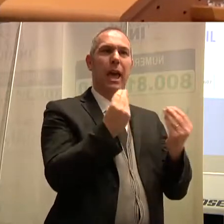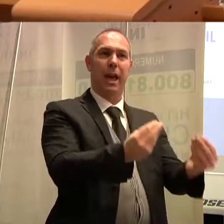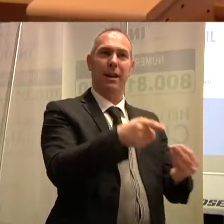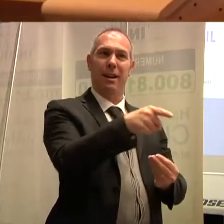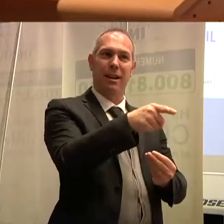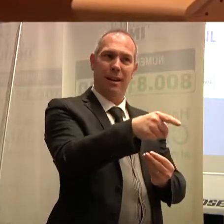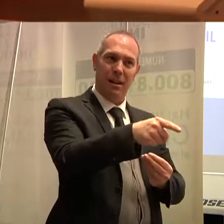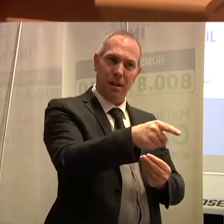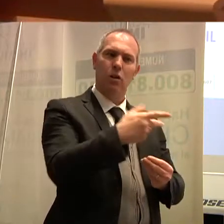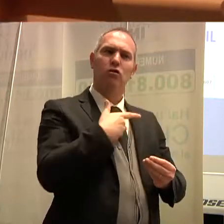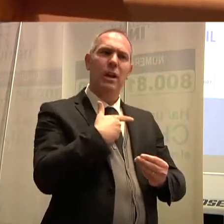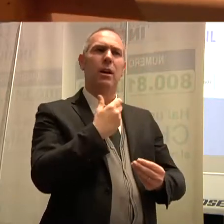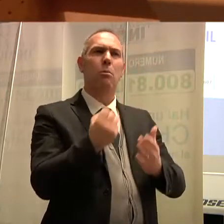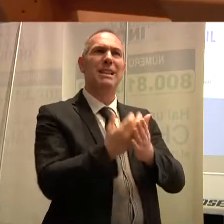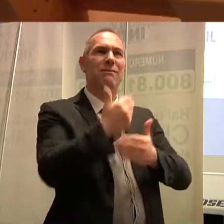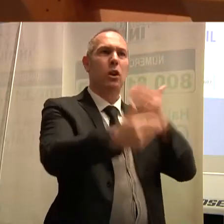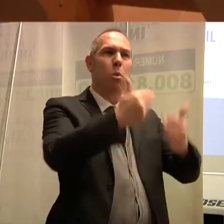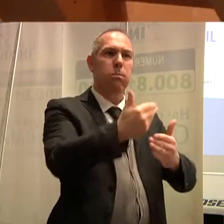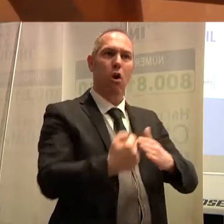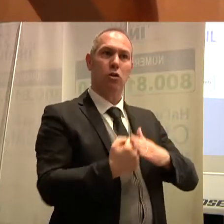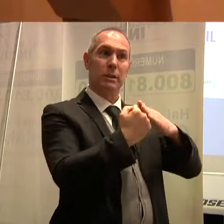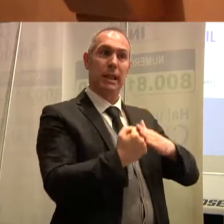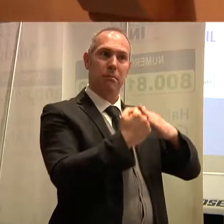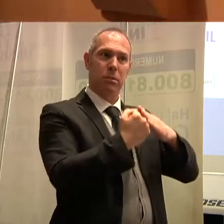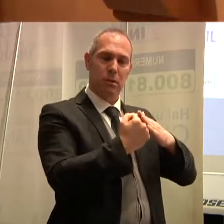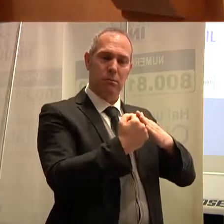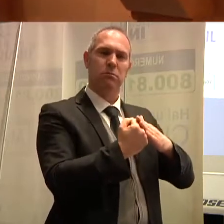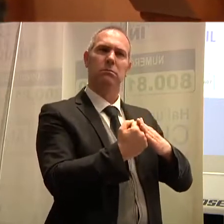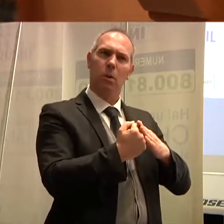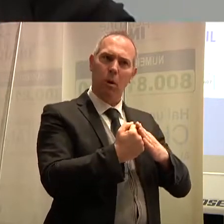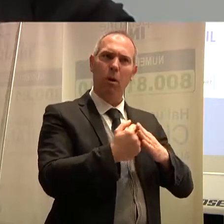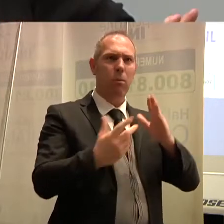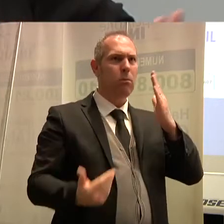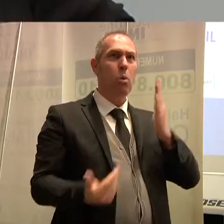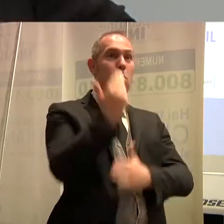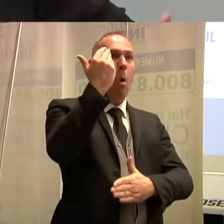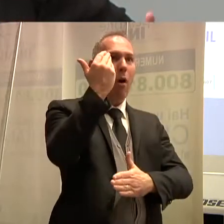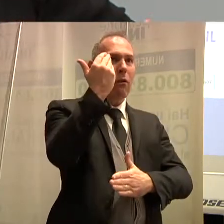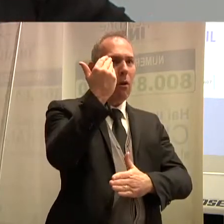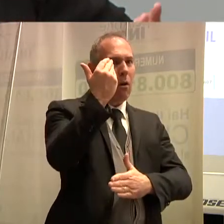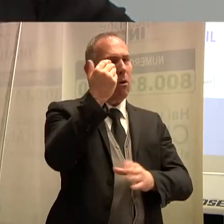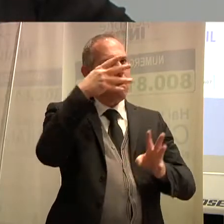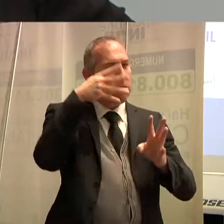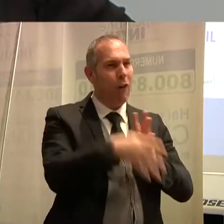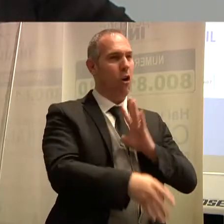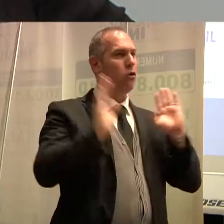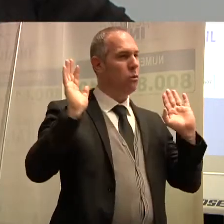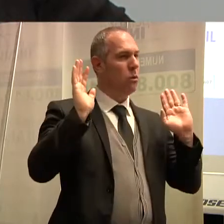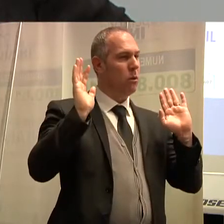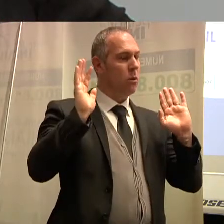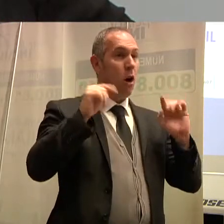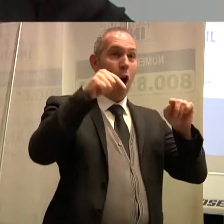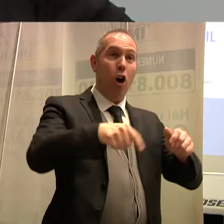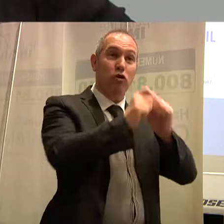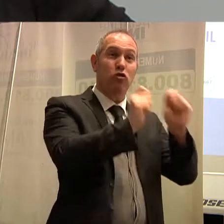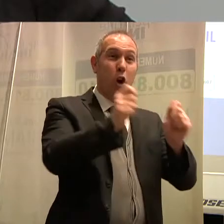sostenibile e quindi c'è qualcosa di molto originale e qualcosa ancora di più profondo. Oggi comunque su tutti i giornali il